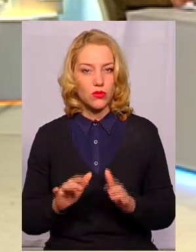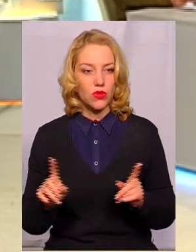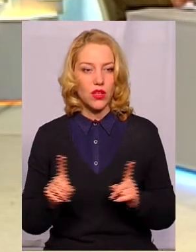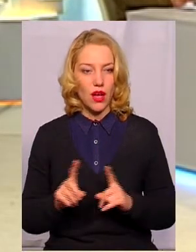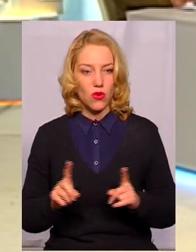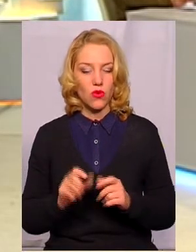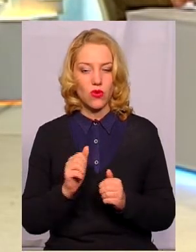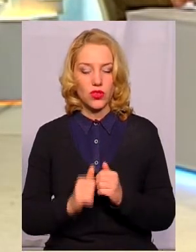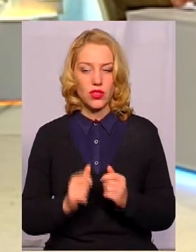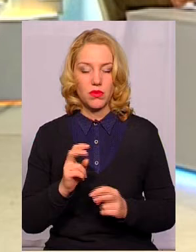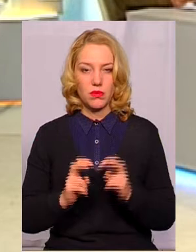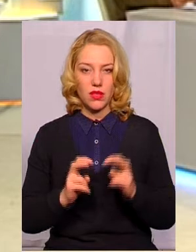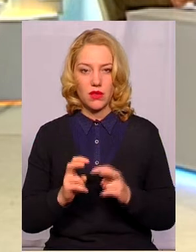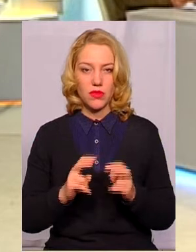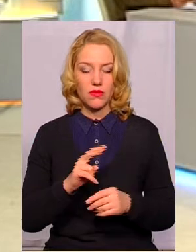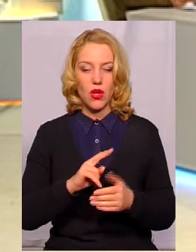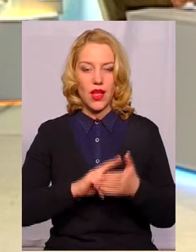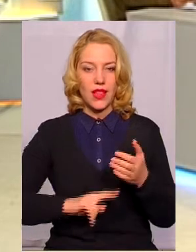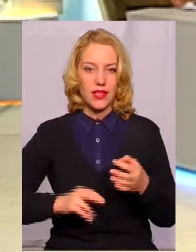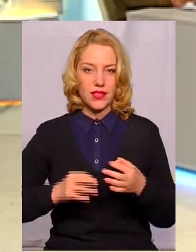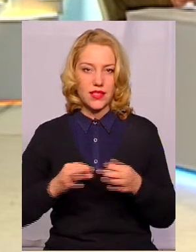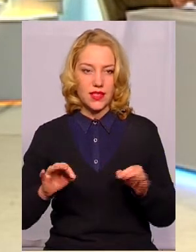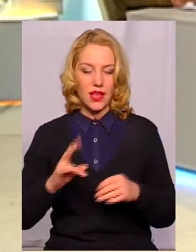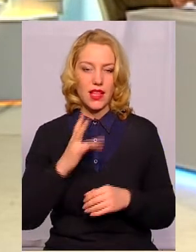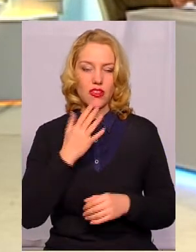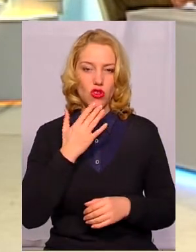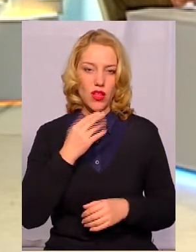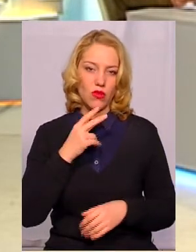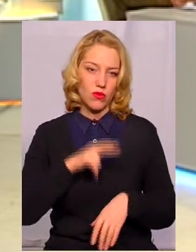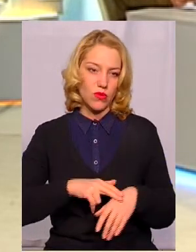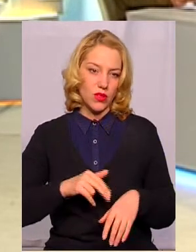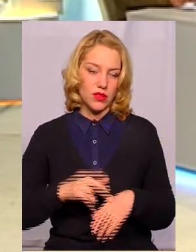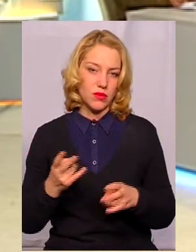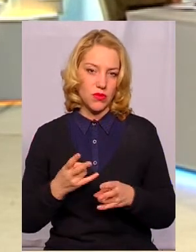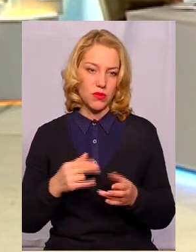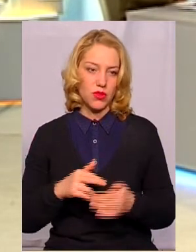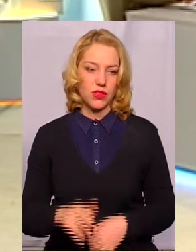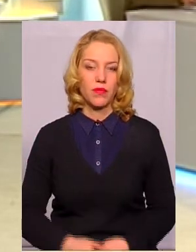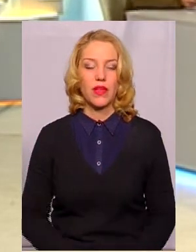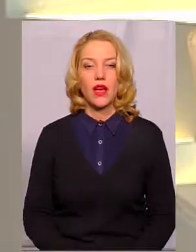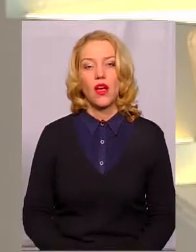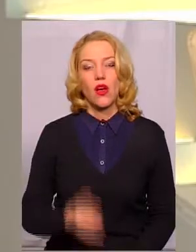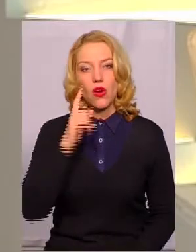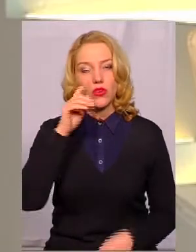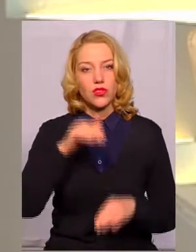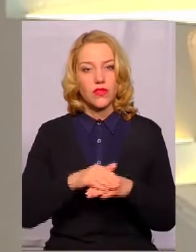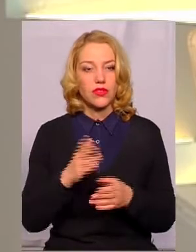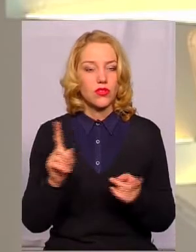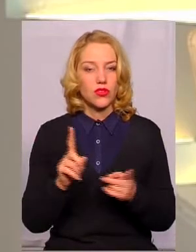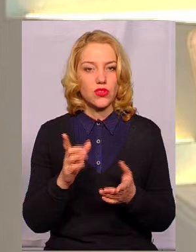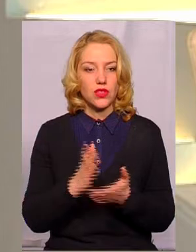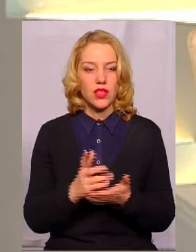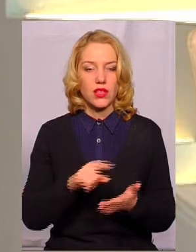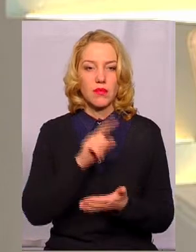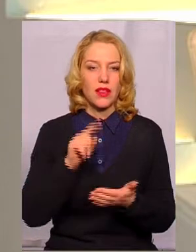яку кожне підприємство-ліцензіат Нацкомісії має пройти. Очевидно, що є питання,